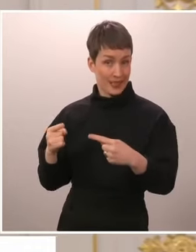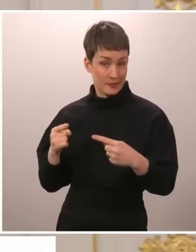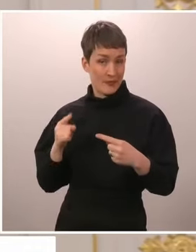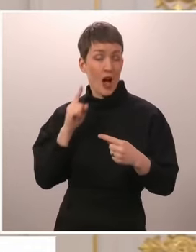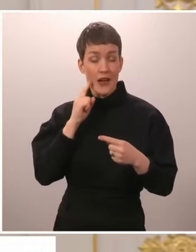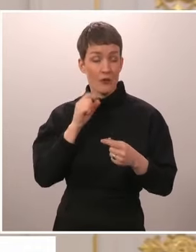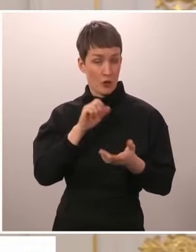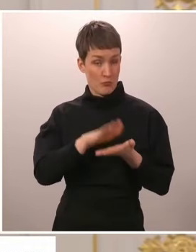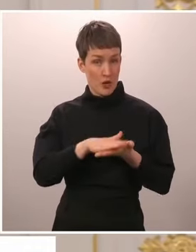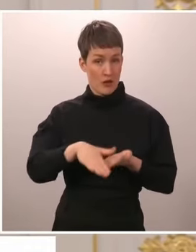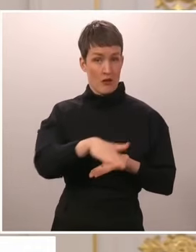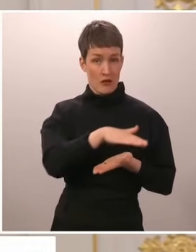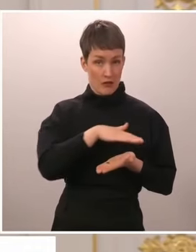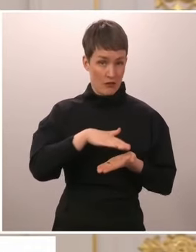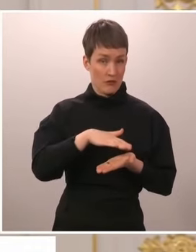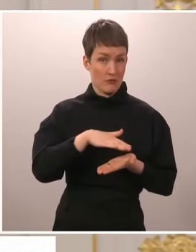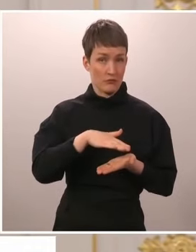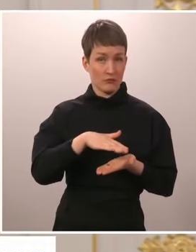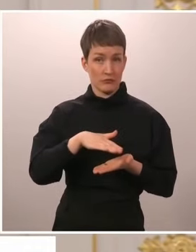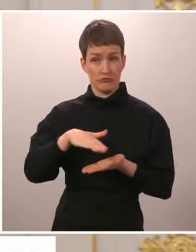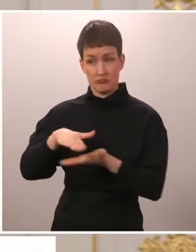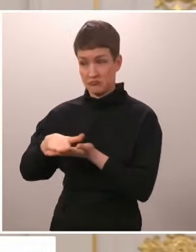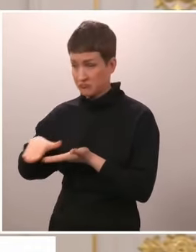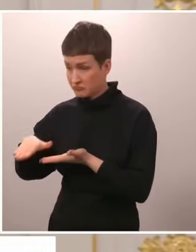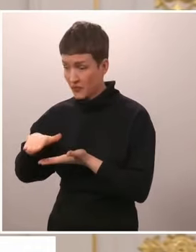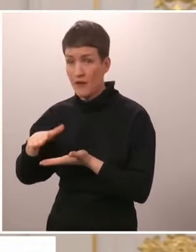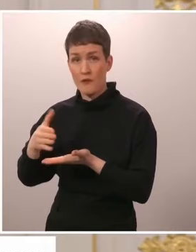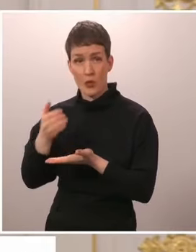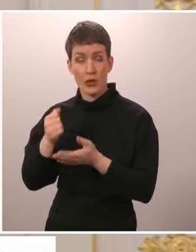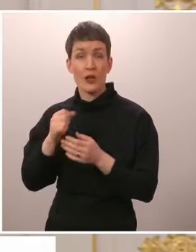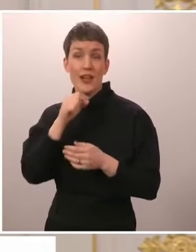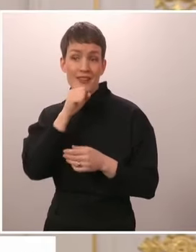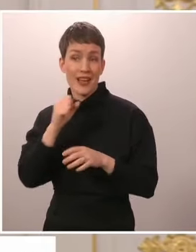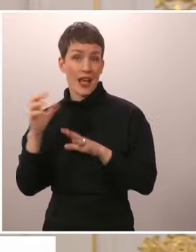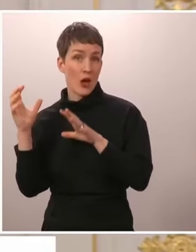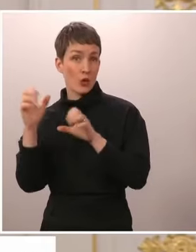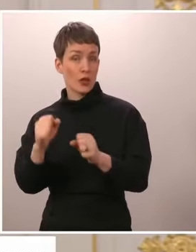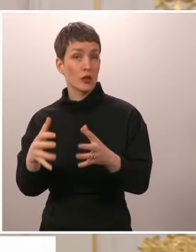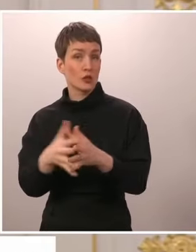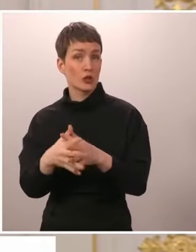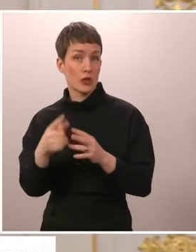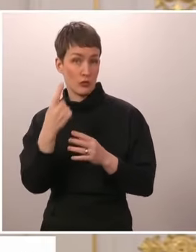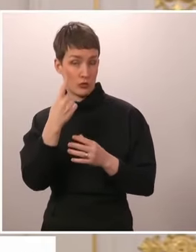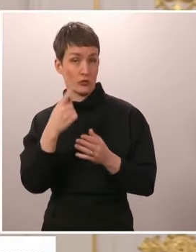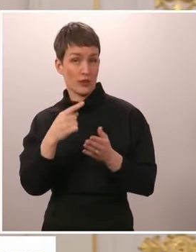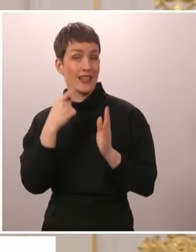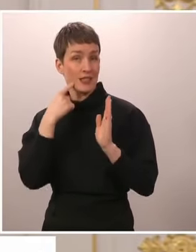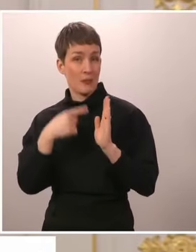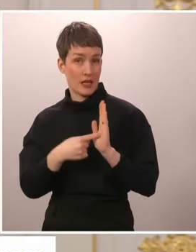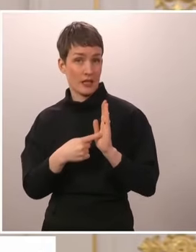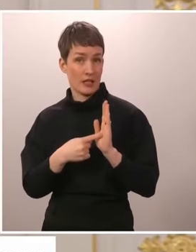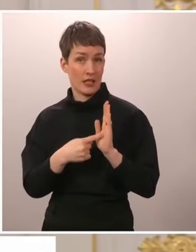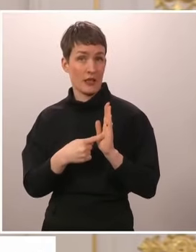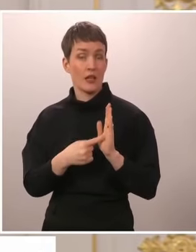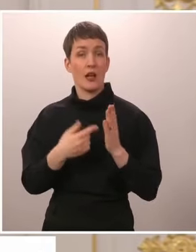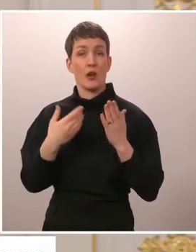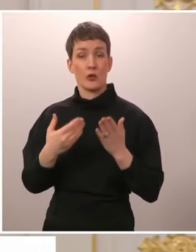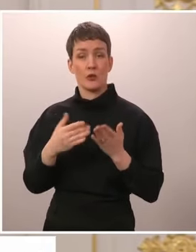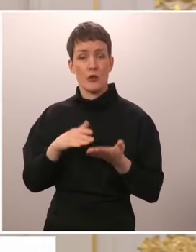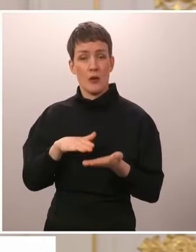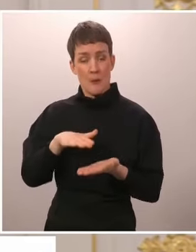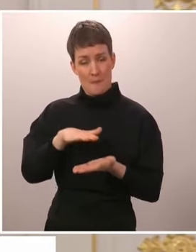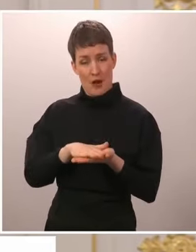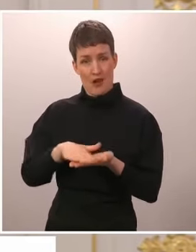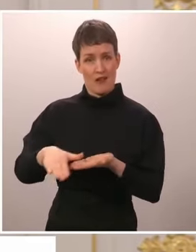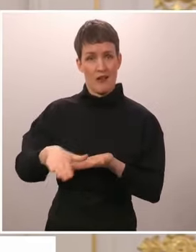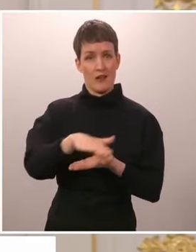paikallisia ja alueellisia. Tietysti myös Venäjän hyökkäyssota Ukrainaan on osoitus siitä, että olemme siirtymässä enemmän paikallisesta